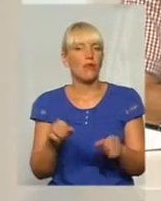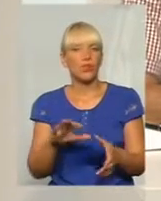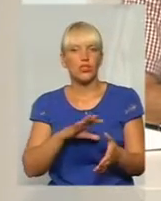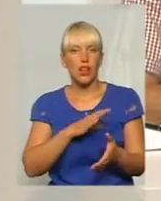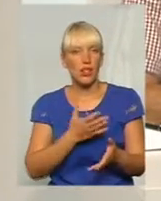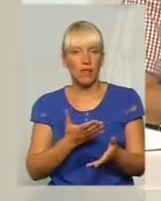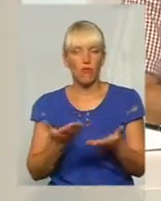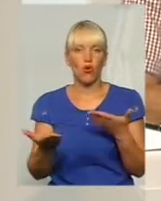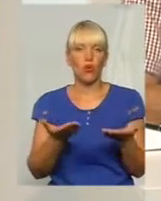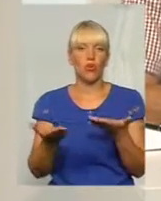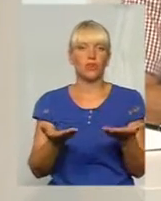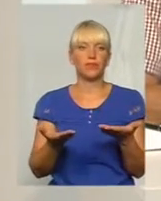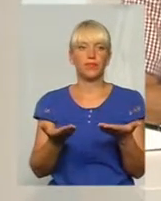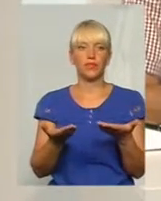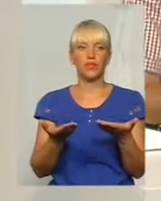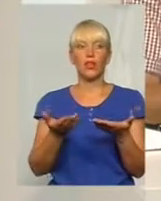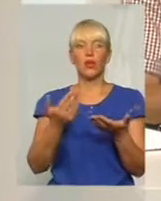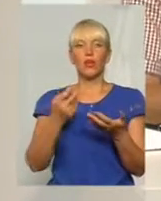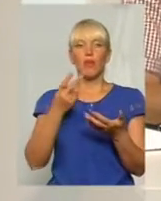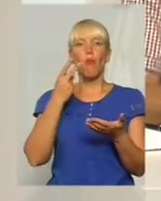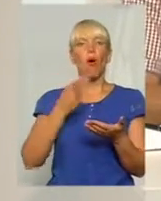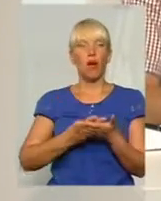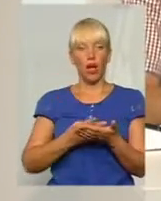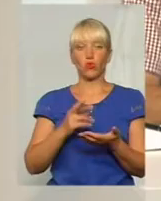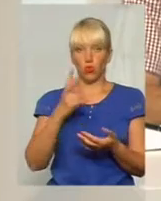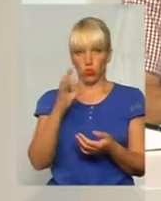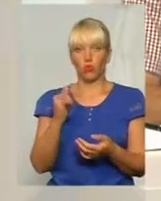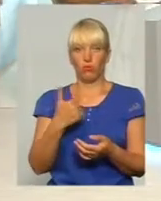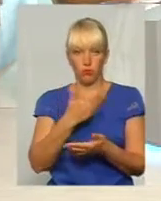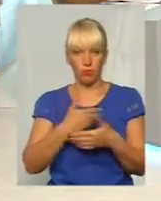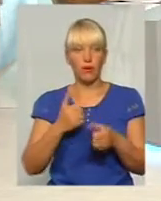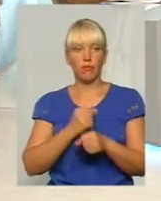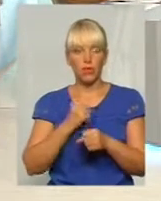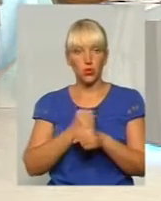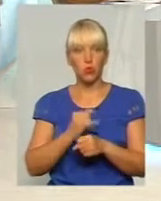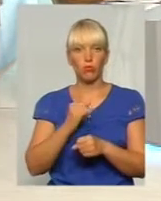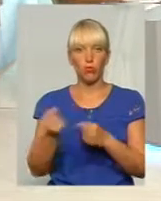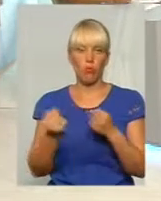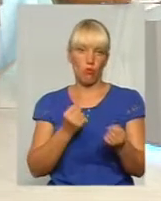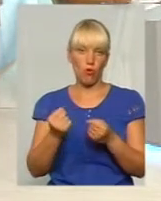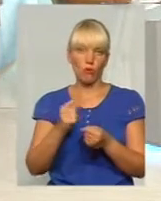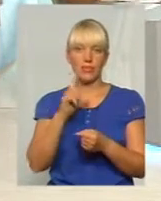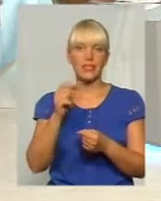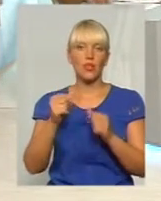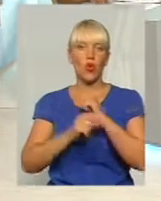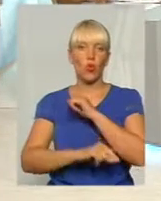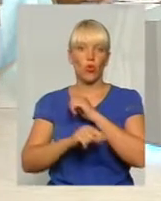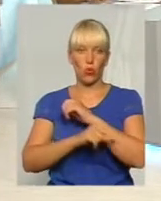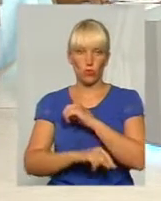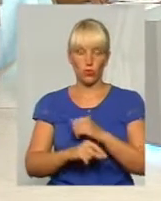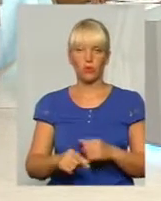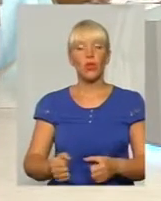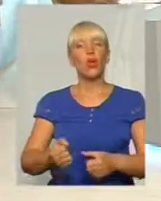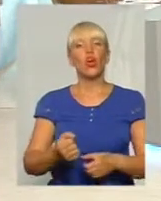навіть прояв того, що показує, що ми ж працюємо і боремося з корупцією. Будь ласка, Светлана Ялівна. Якраз дуже